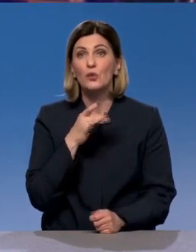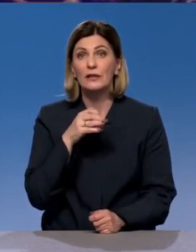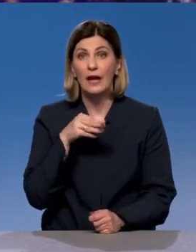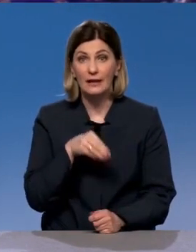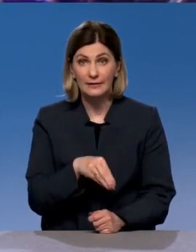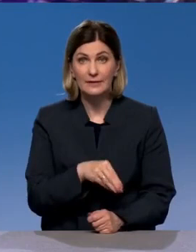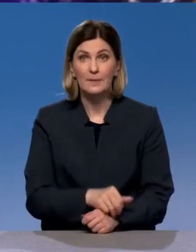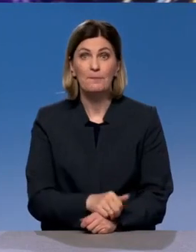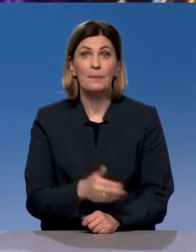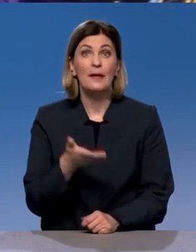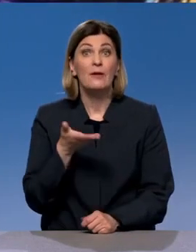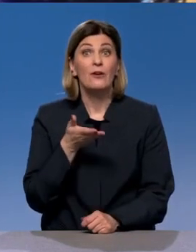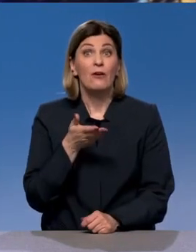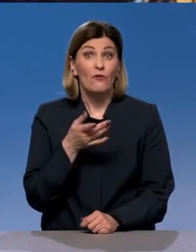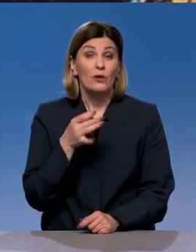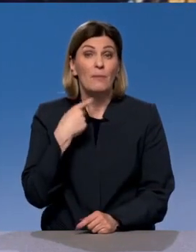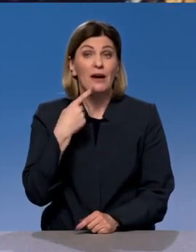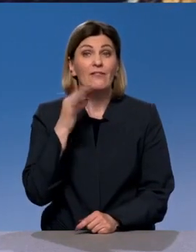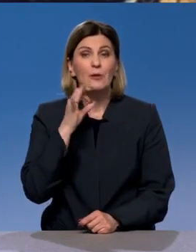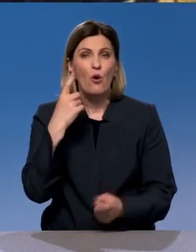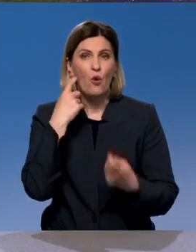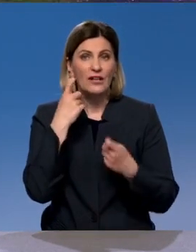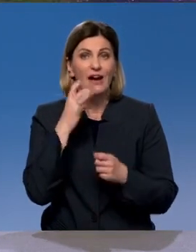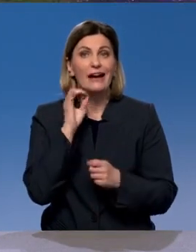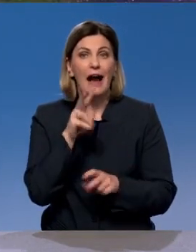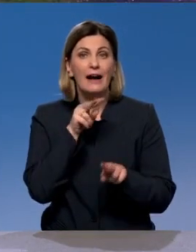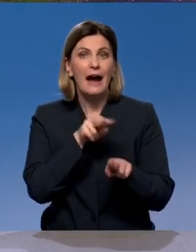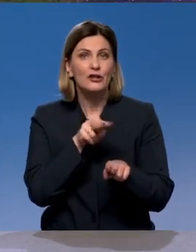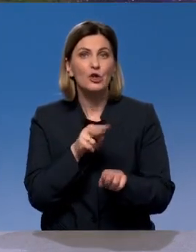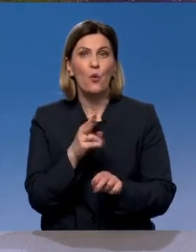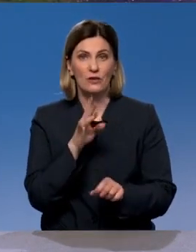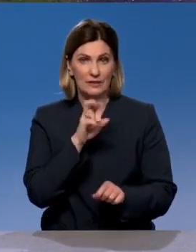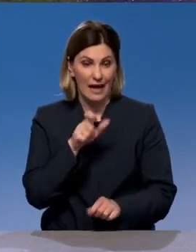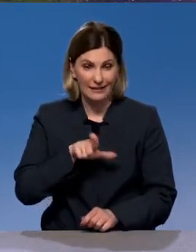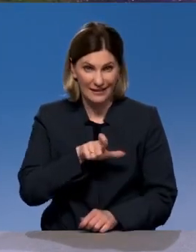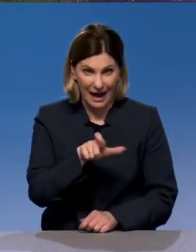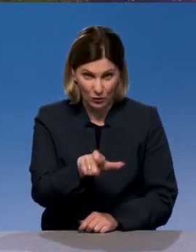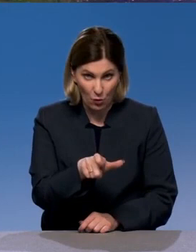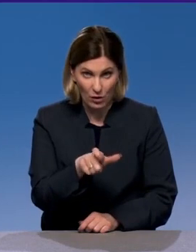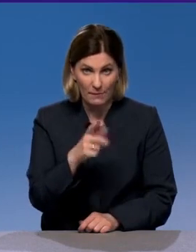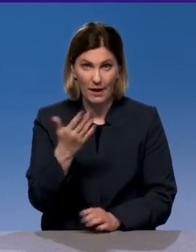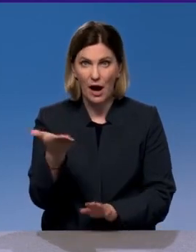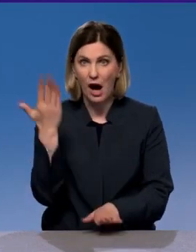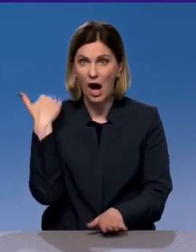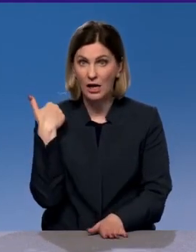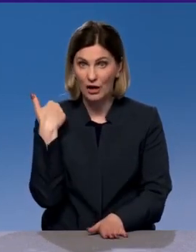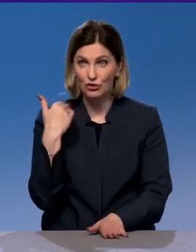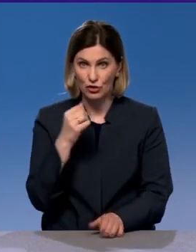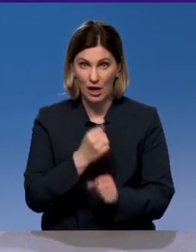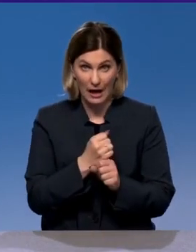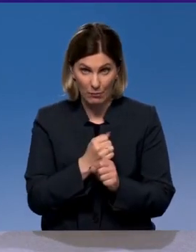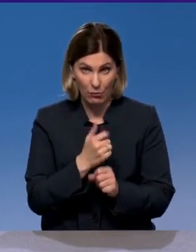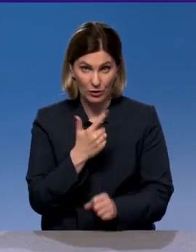Давайте об информационном поводе поговорим. Как контроль за дорогами раньше работал и почему ГИБДД вдруг в таких правах урезали. Вообще кажется